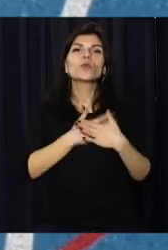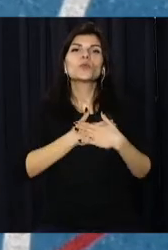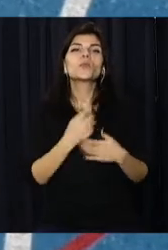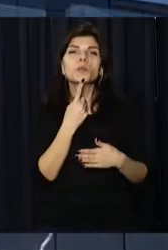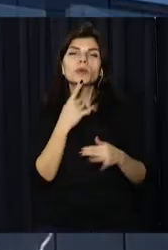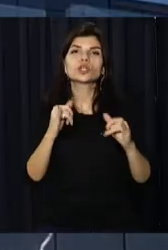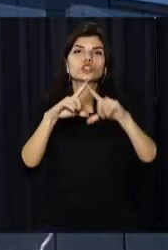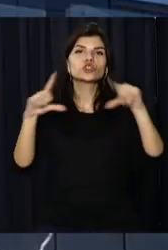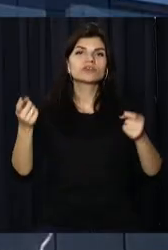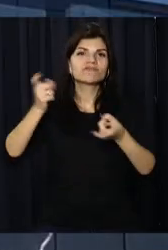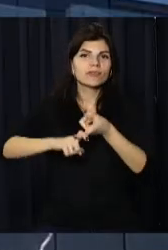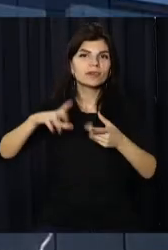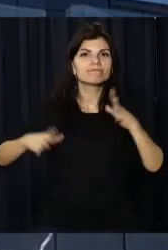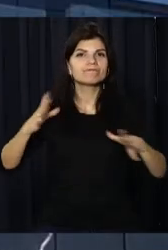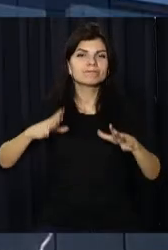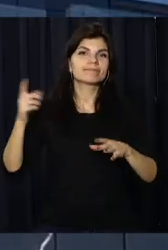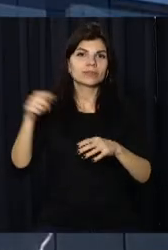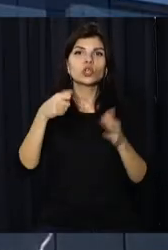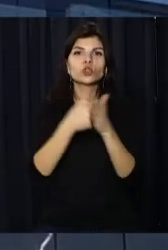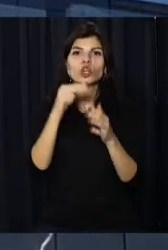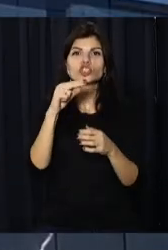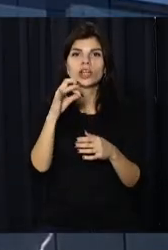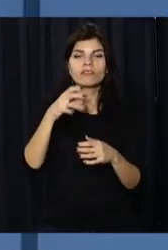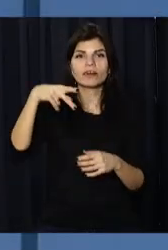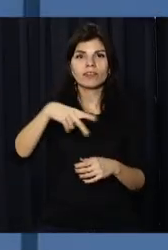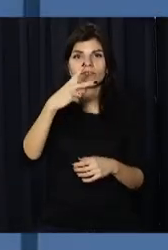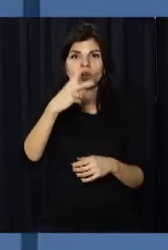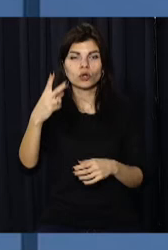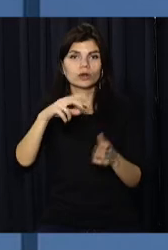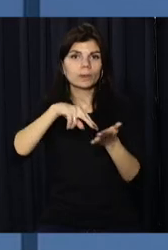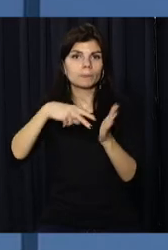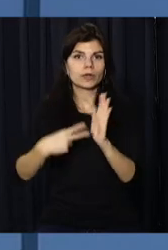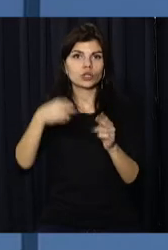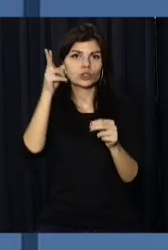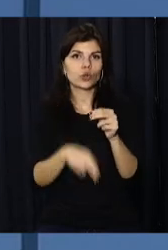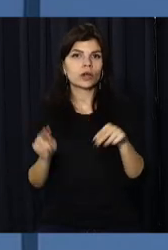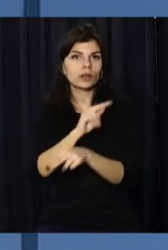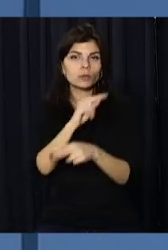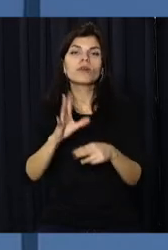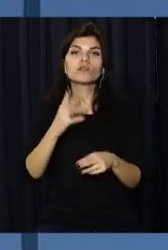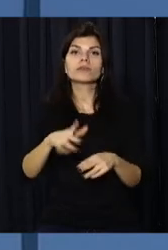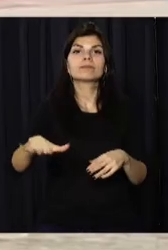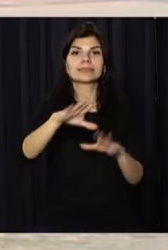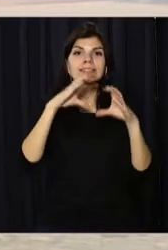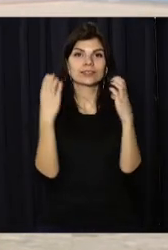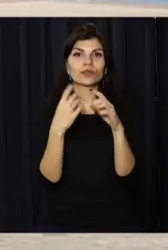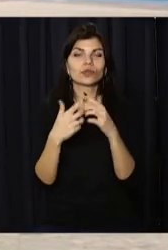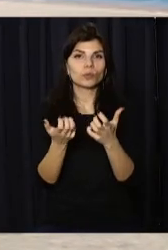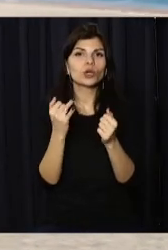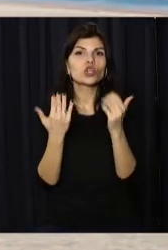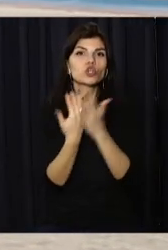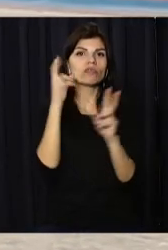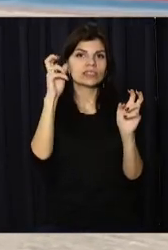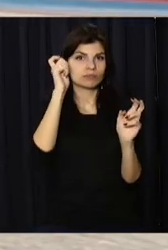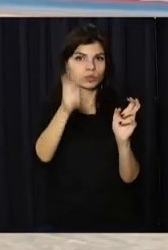шкіл міста. Завершити роботи планують до червня 2022-го. Окрім цього, реконструйований стадіон отримає і нову